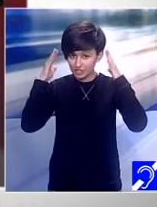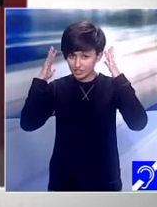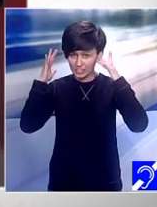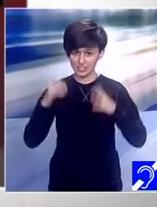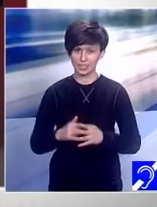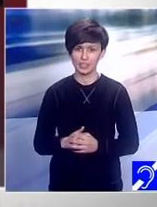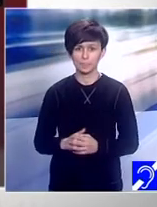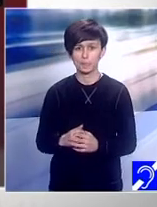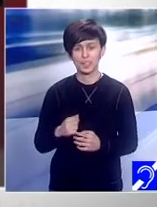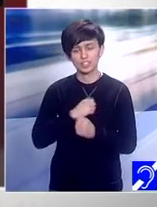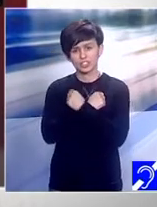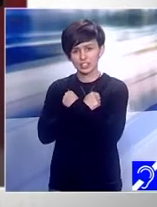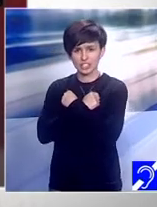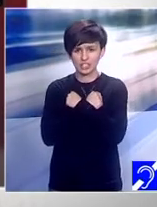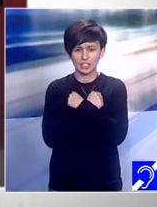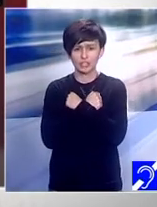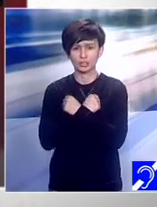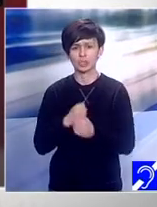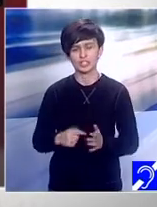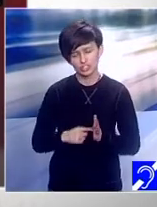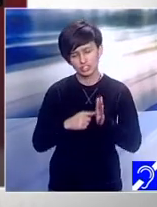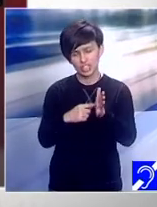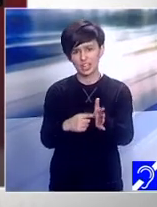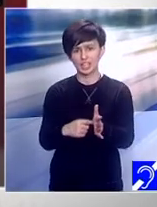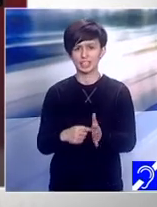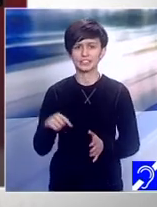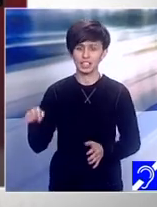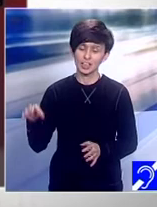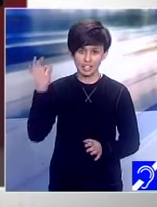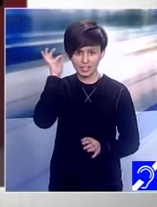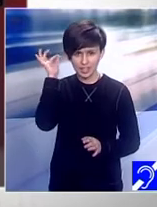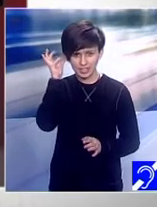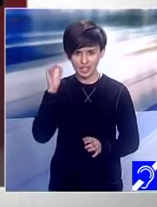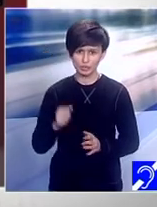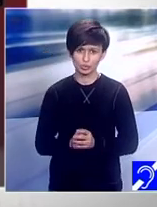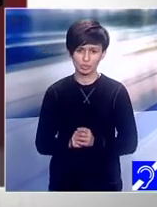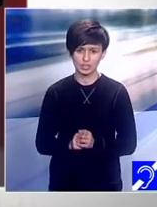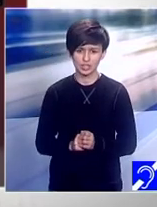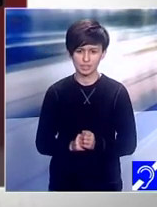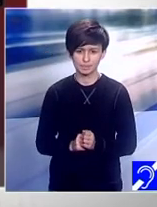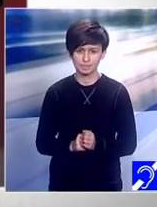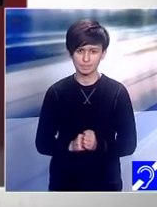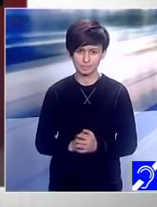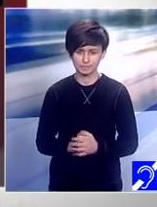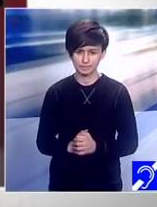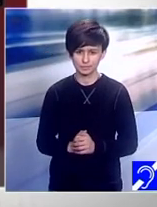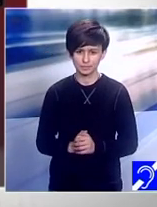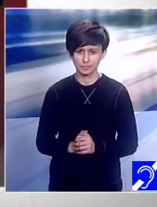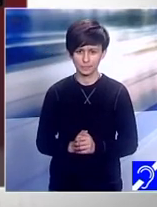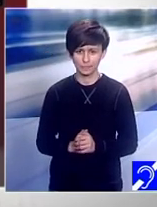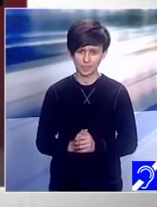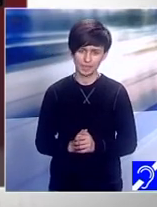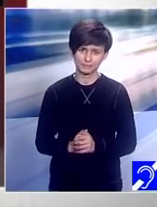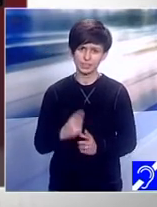îi iubești și le areți, și te și ascultă. Fiindcă dacă e un aer negativ în casă, tu ești tot timpul